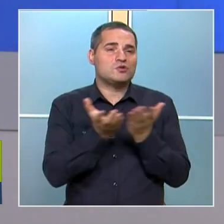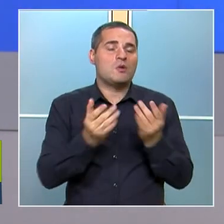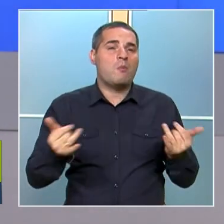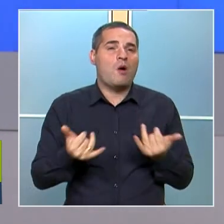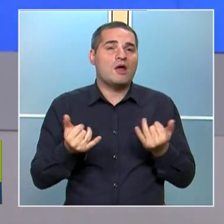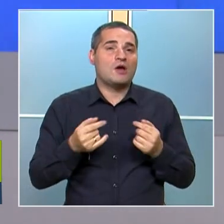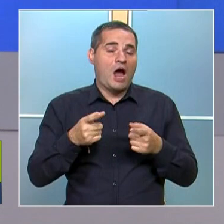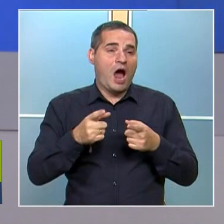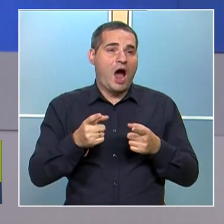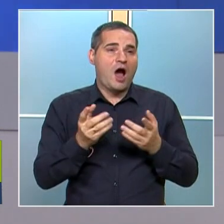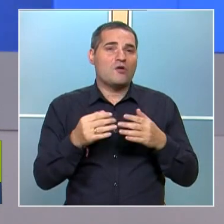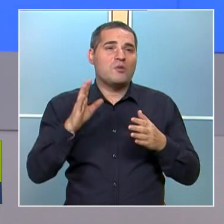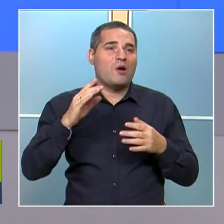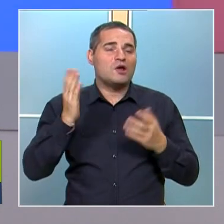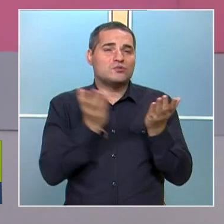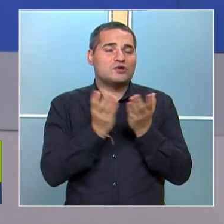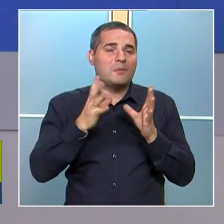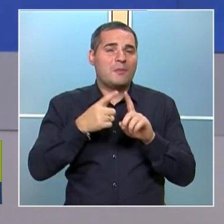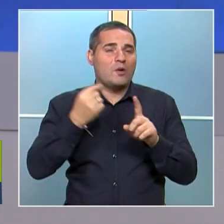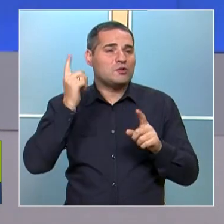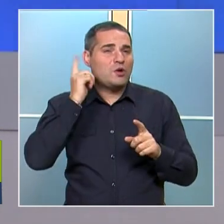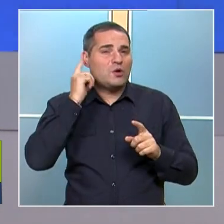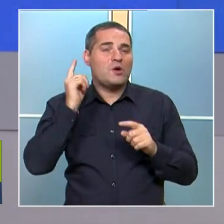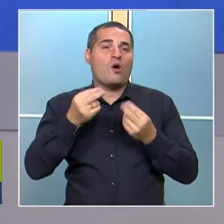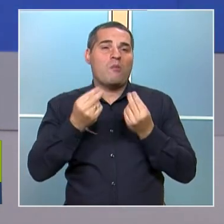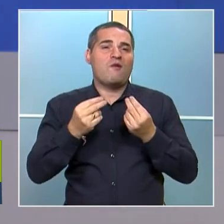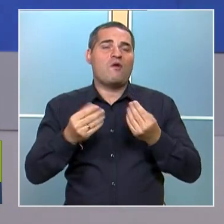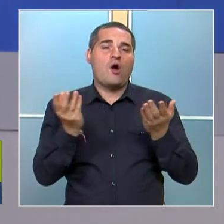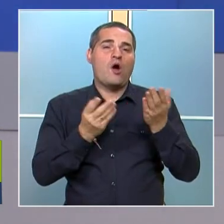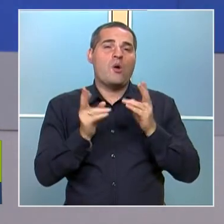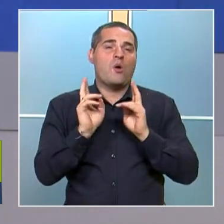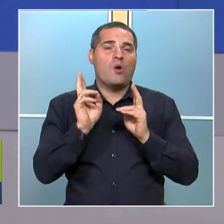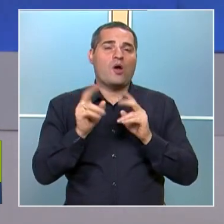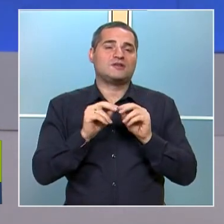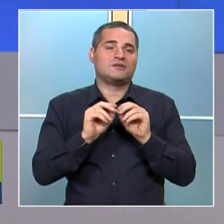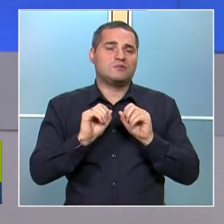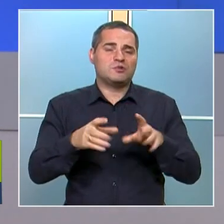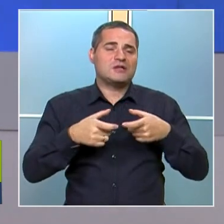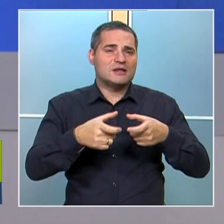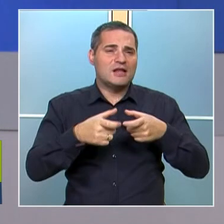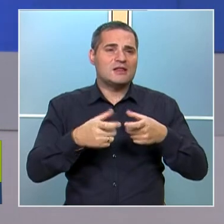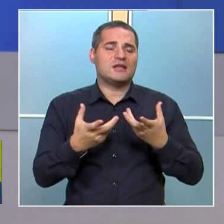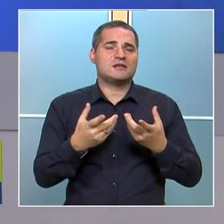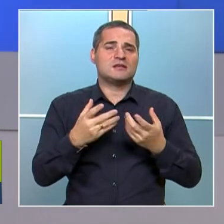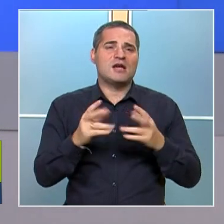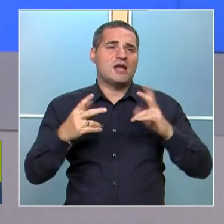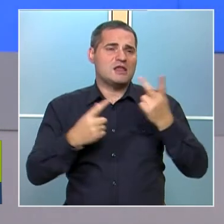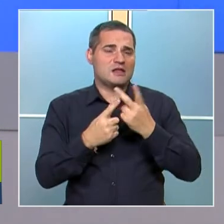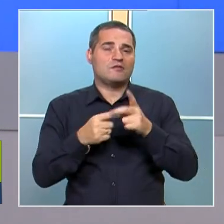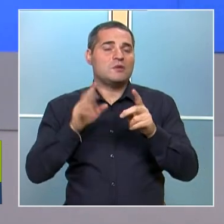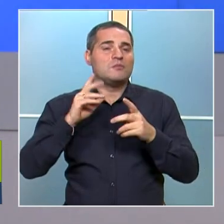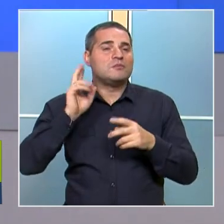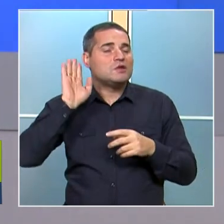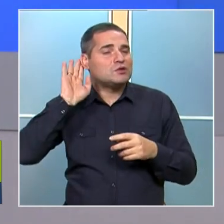ти по-лесно учиш преслуха, хубаво е уроките да ти бъдат пускани на диск, няма значение на медиа, на телевизор и ти просто да